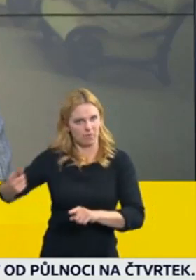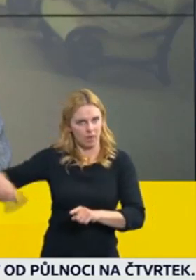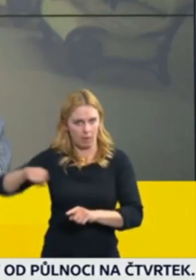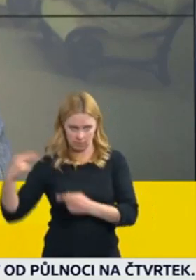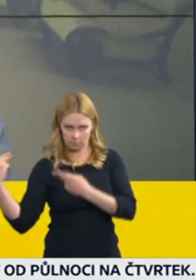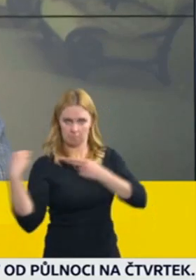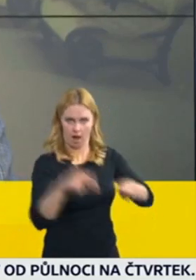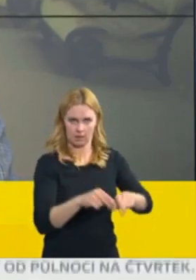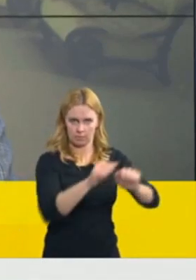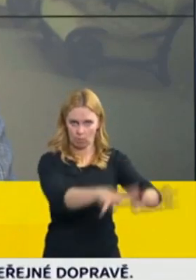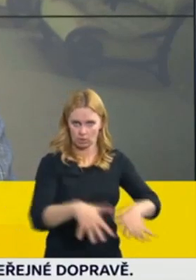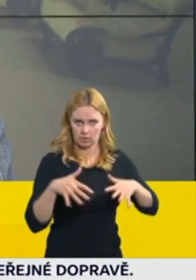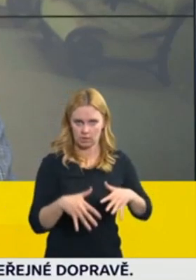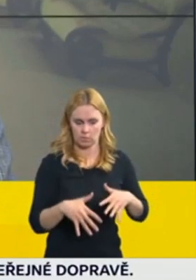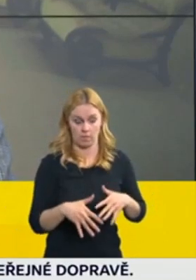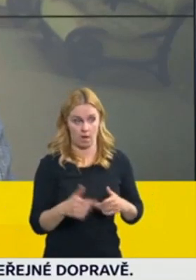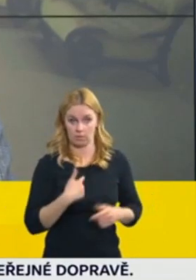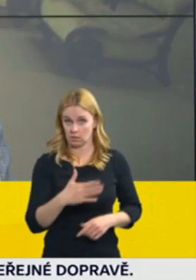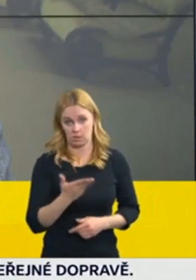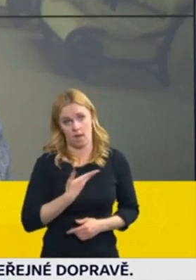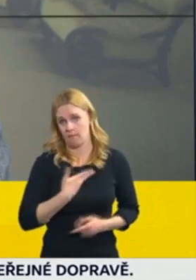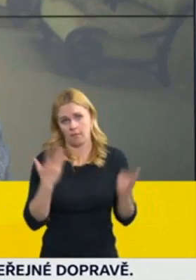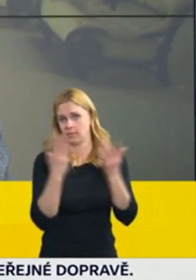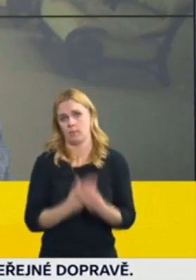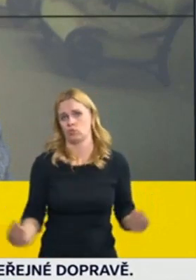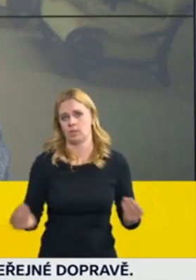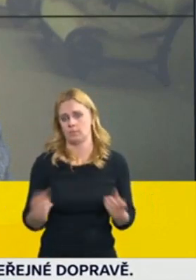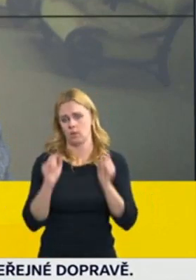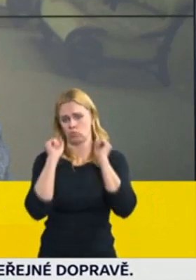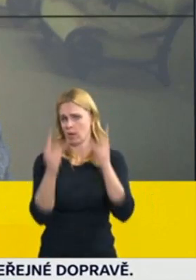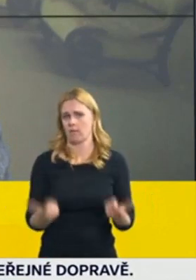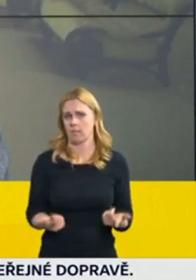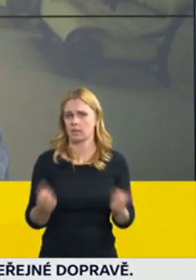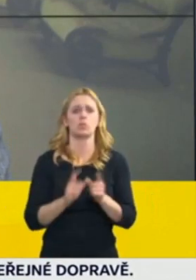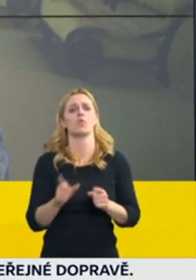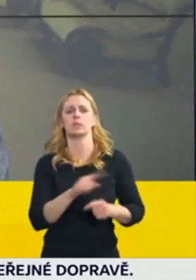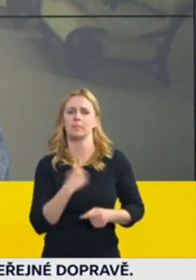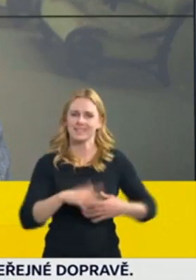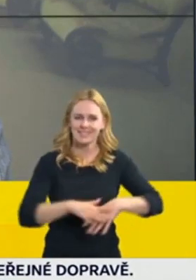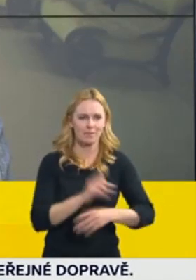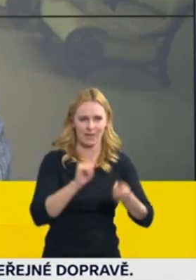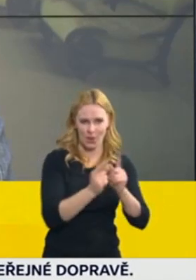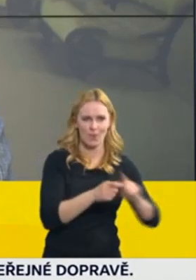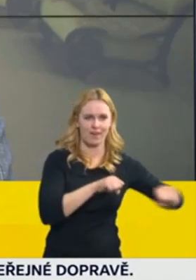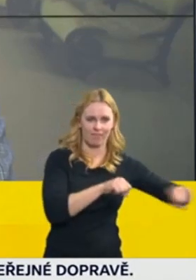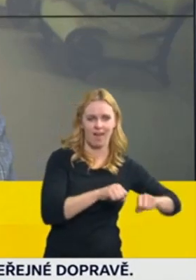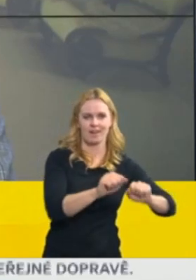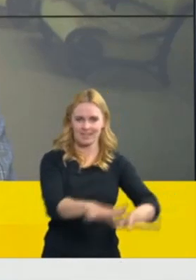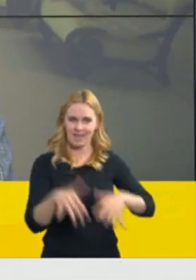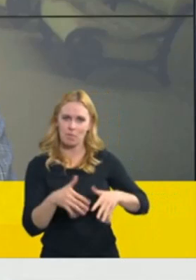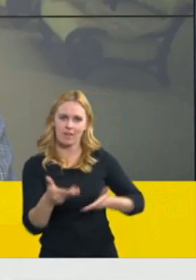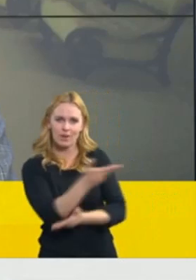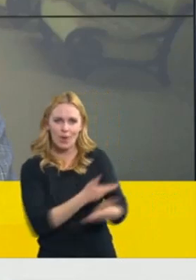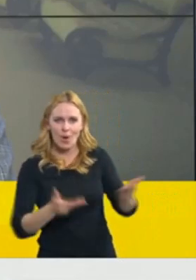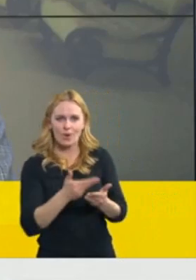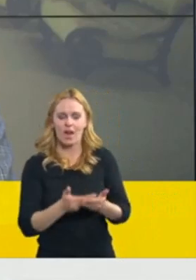To nás velmi nepříjemně přikvapuje, protože jsme tu dohodu učinili v dobré víře a nejednou je to jinak. Takže zítra jednání